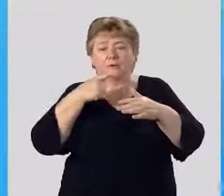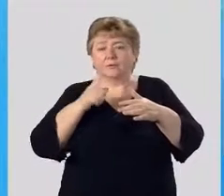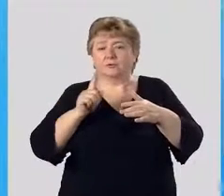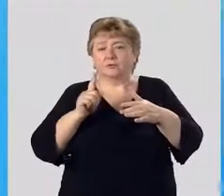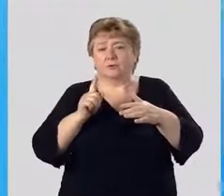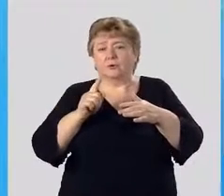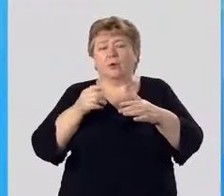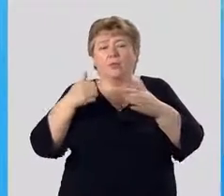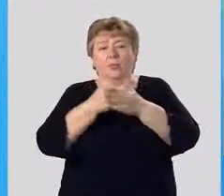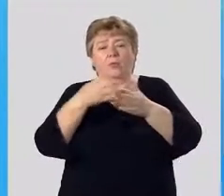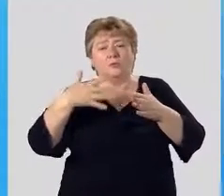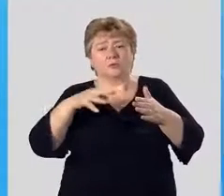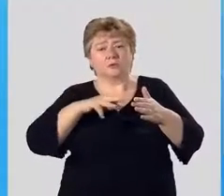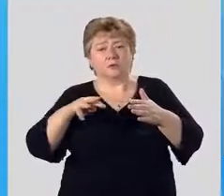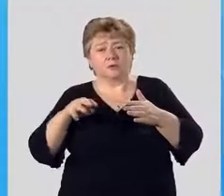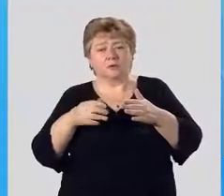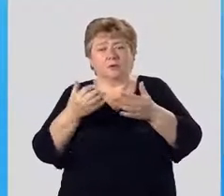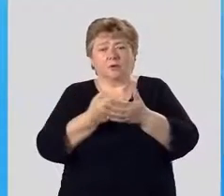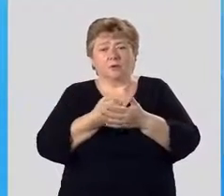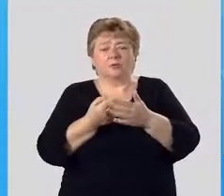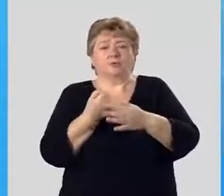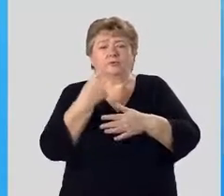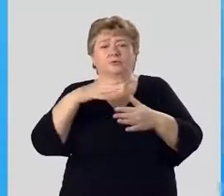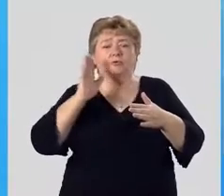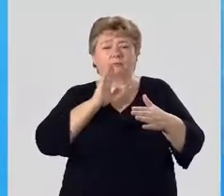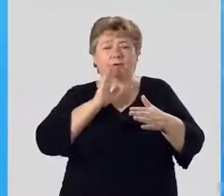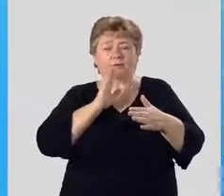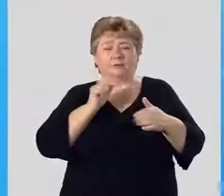на глубину до 50 метров, где они и находят источники воды.